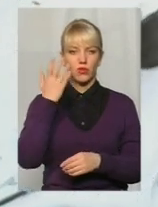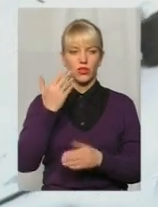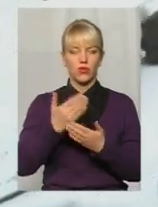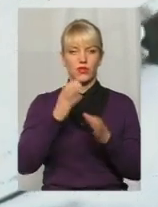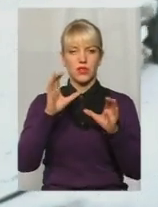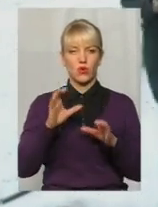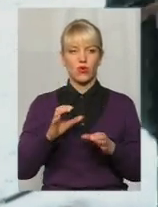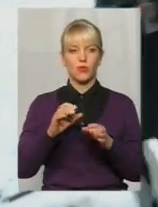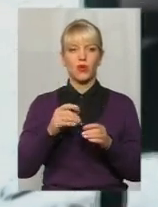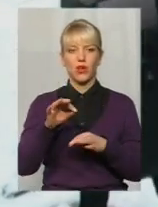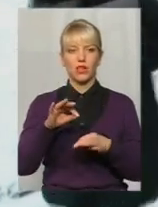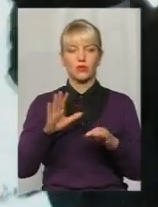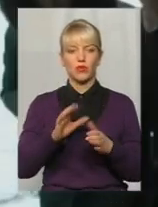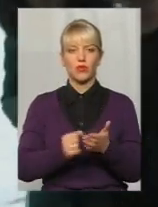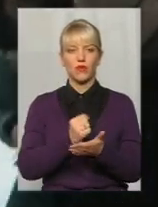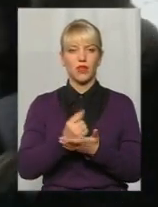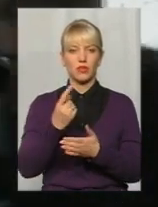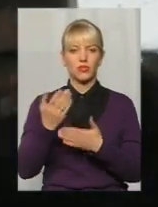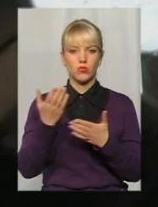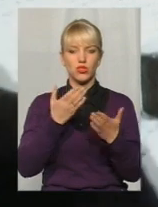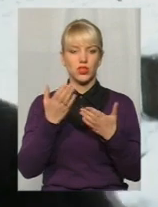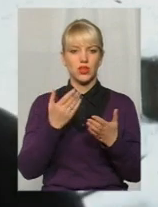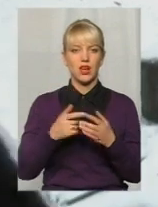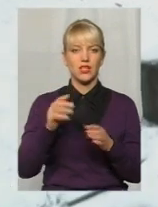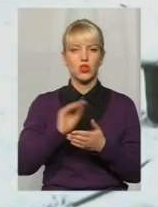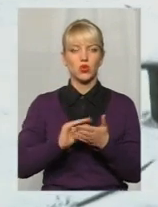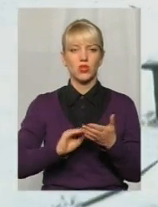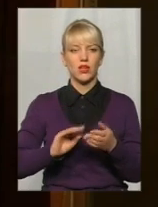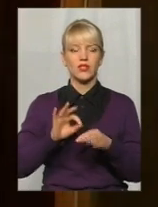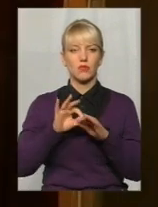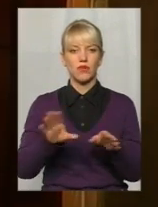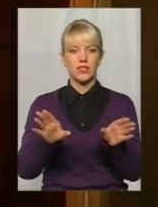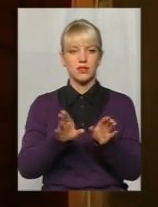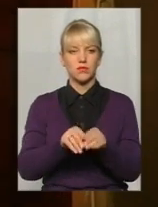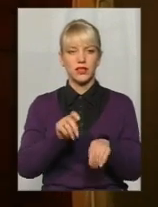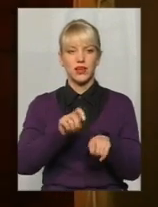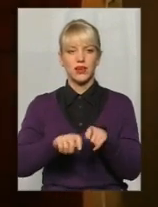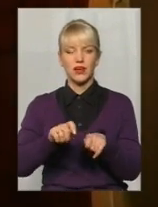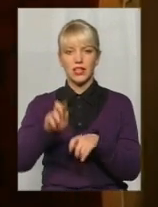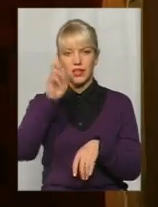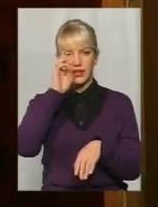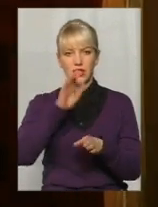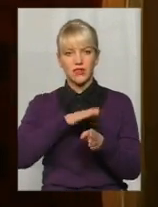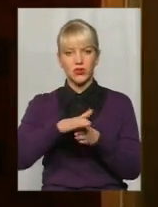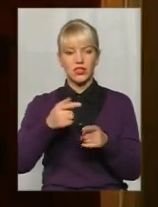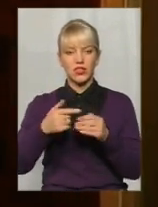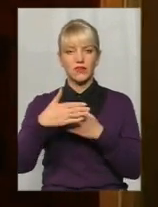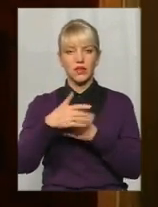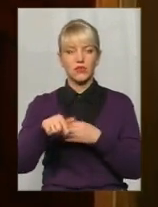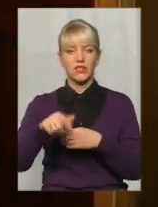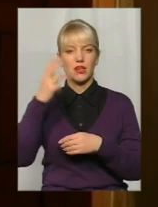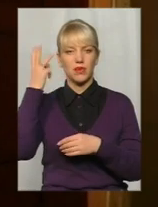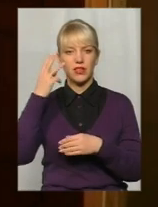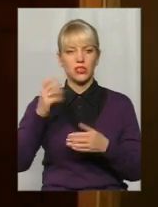був ухвалений у першому читанні, журналісти нашого каналу провели у Хмельницькому спільний рейд з держвиконавцями. За дверима цієї хмельницької квартири